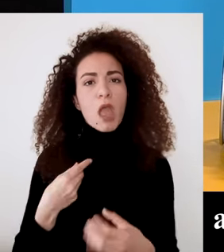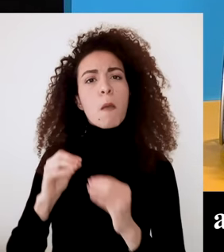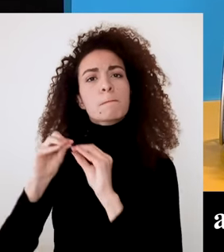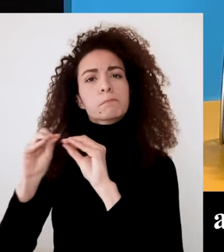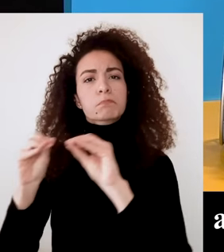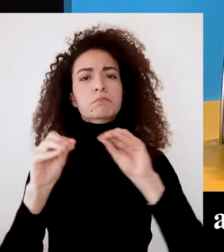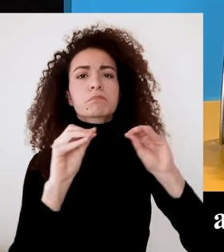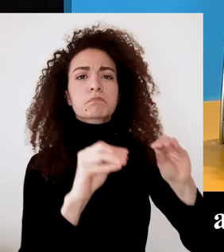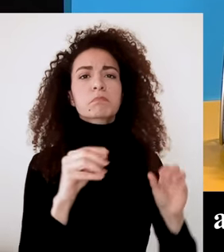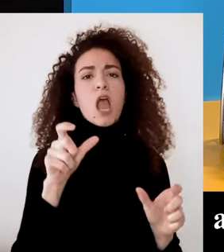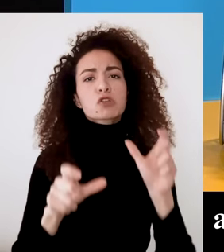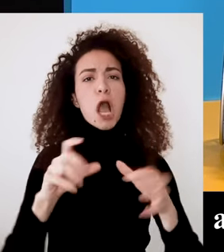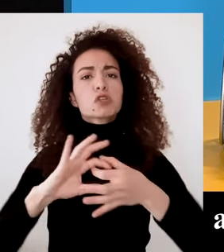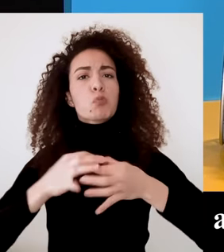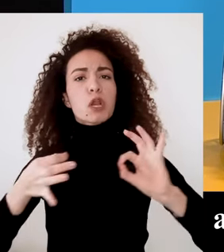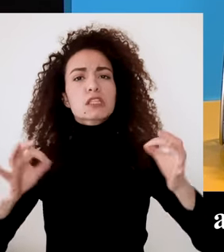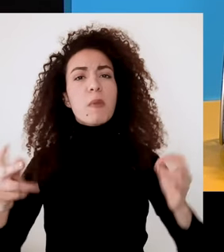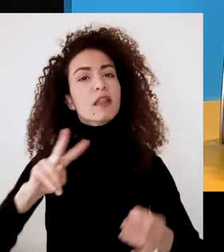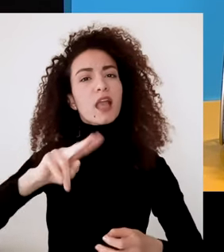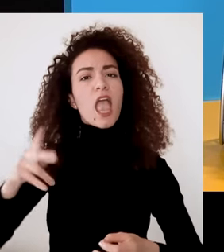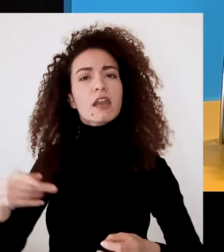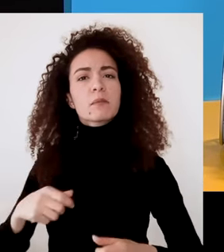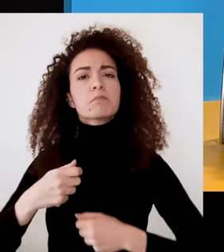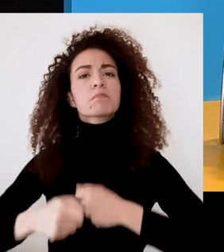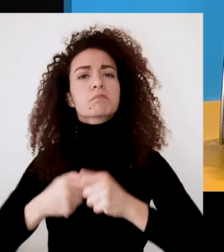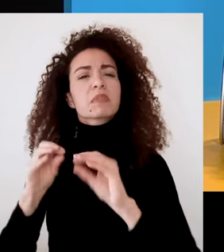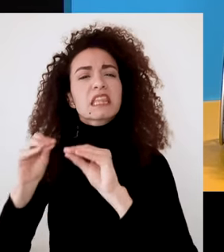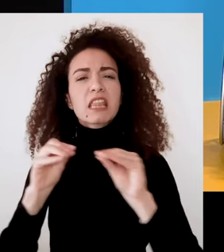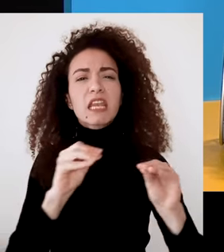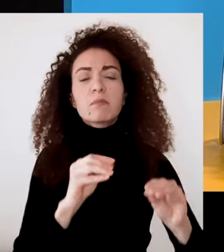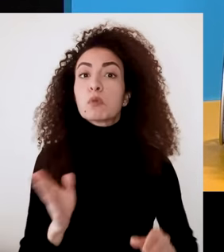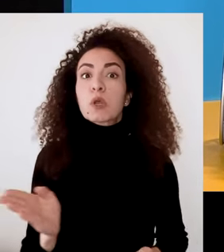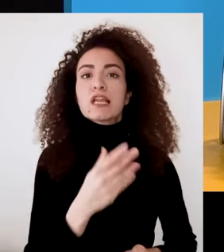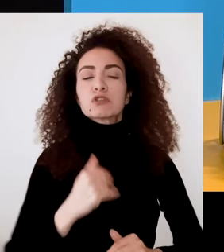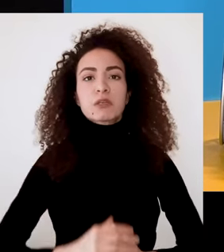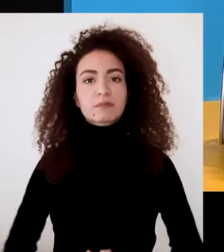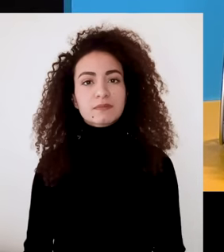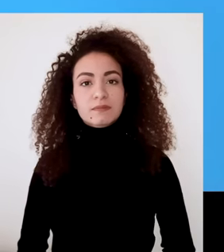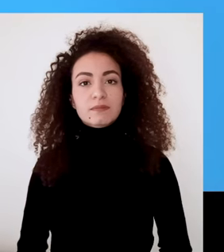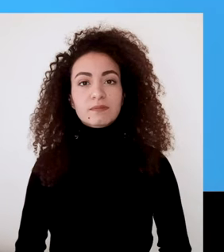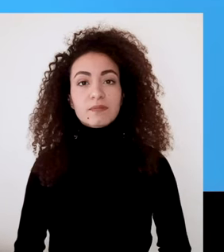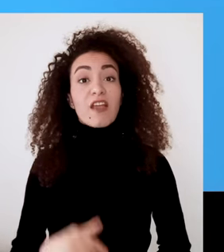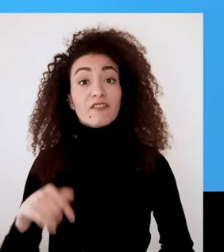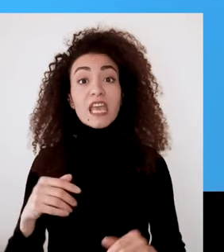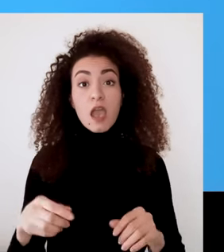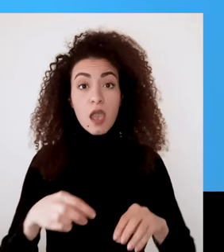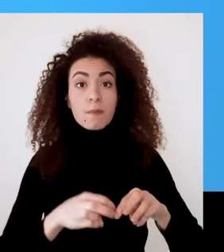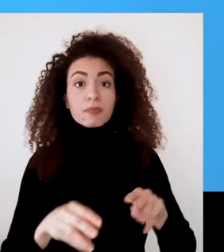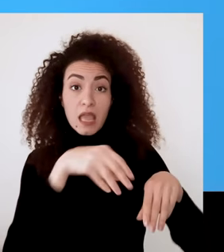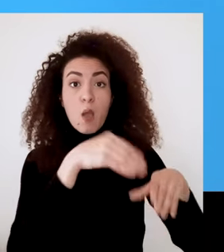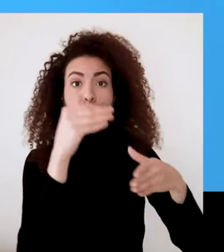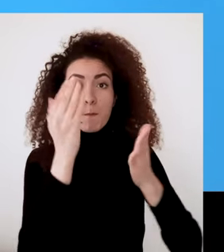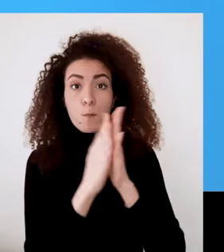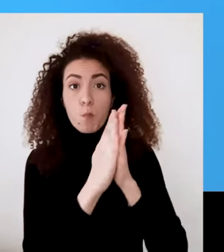مستشارون لمنظمات التنمية الدولية ونشطاء ومرشدون ومدرسون بالإضافة